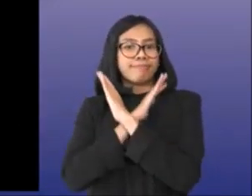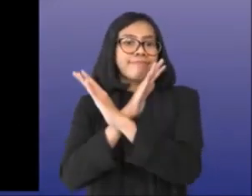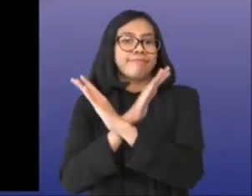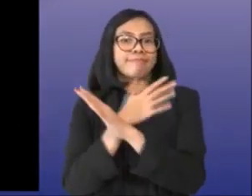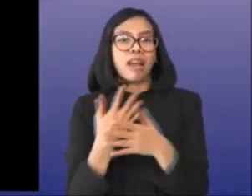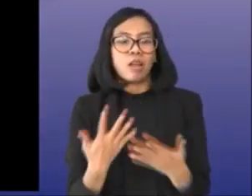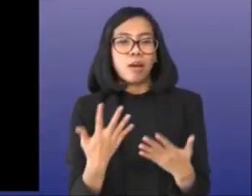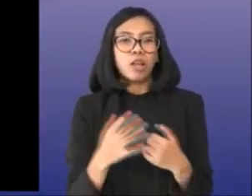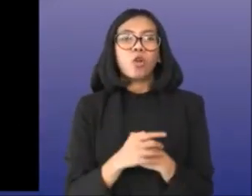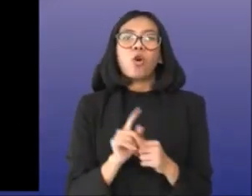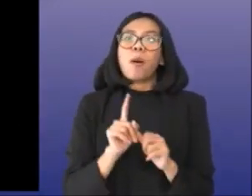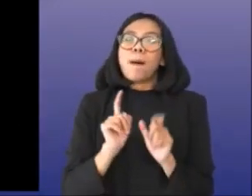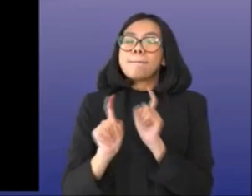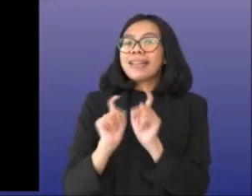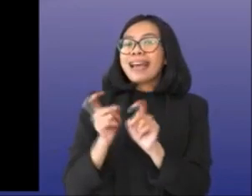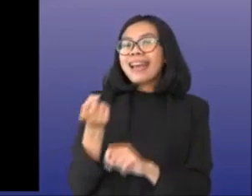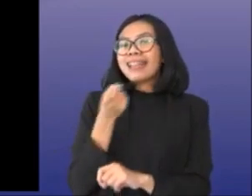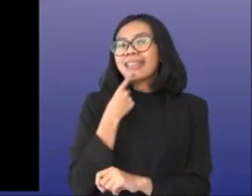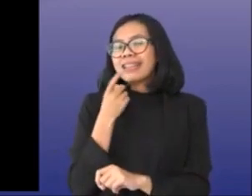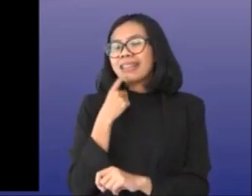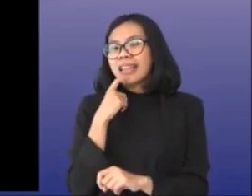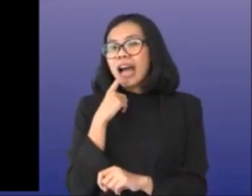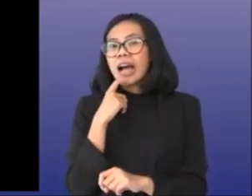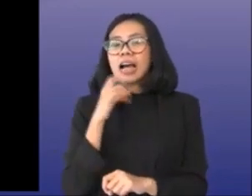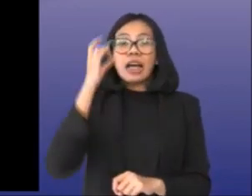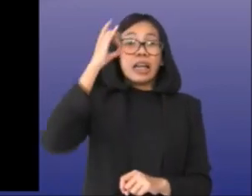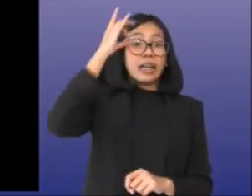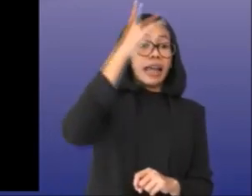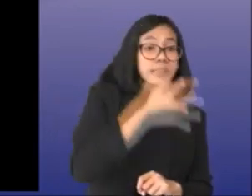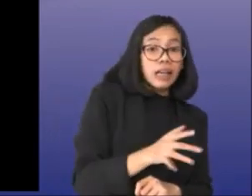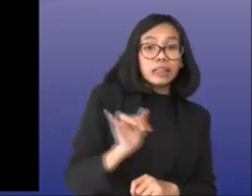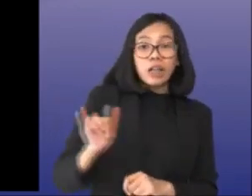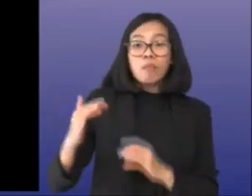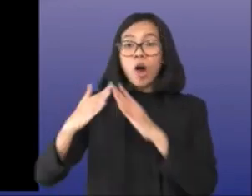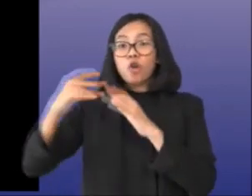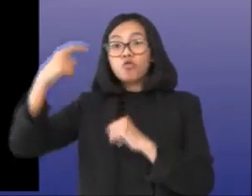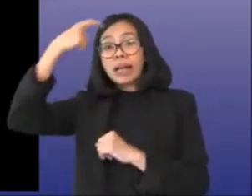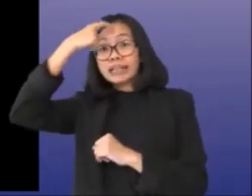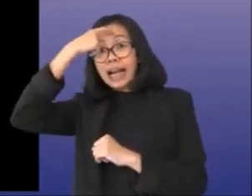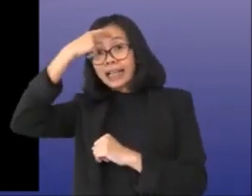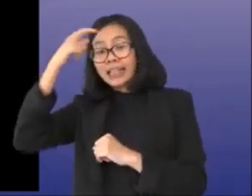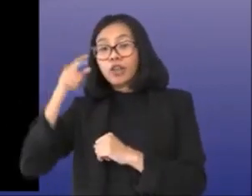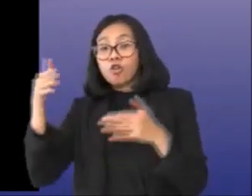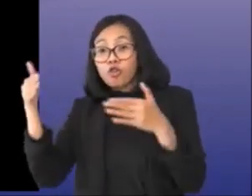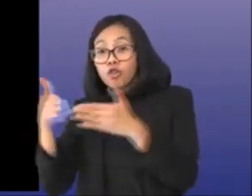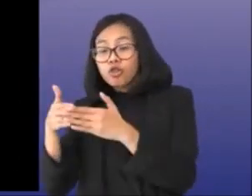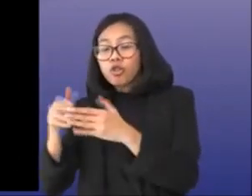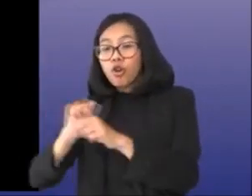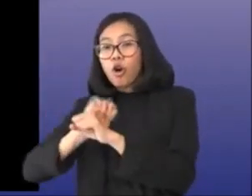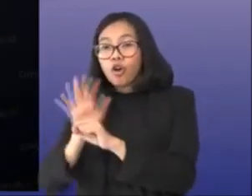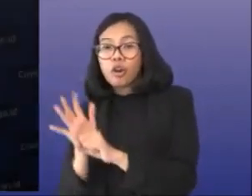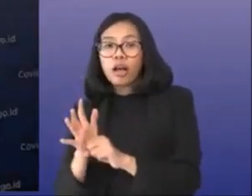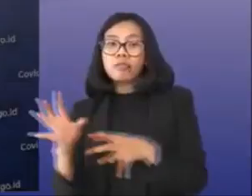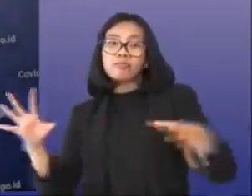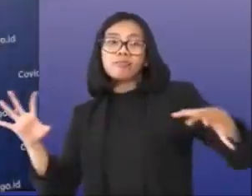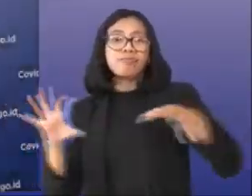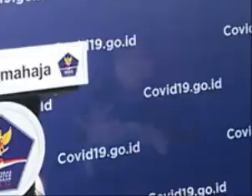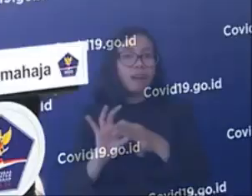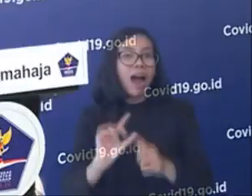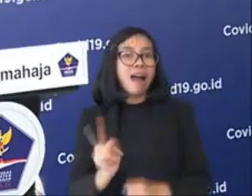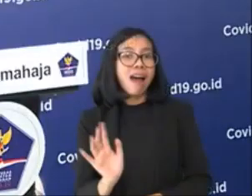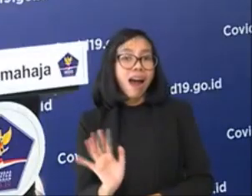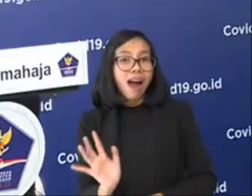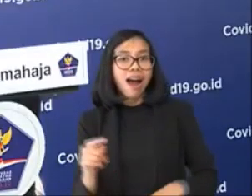pertanyaan terkait dengan kerjasama desa dengan rumah sakit rujukan atau dengan puskesmas. Adakah